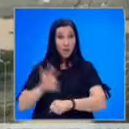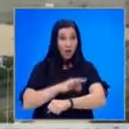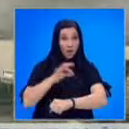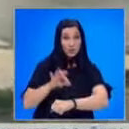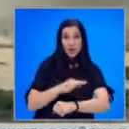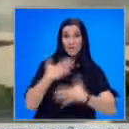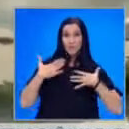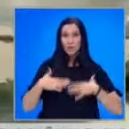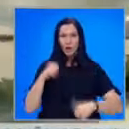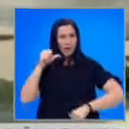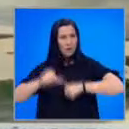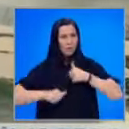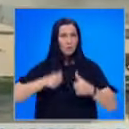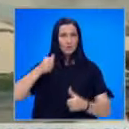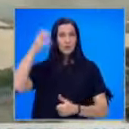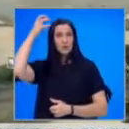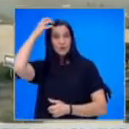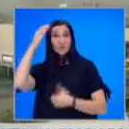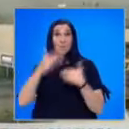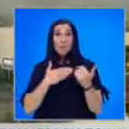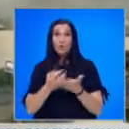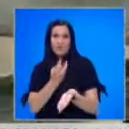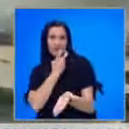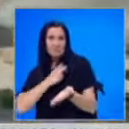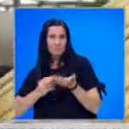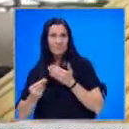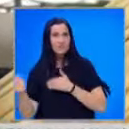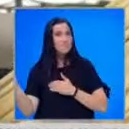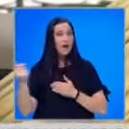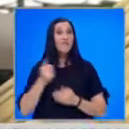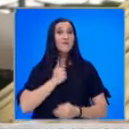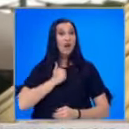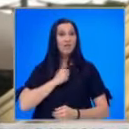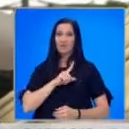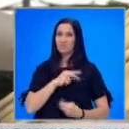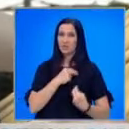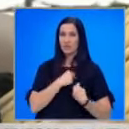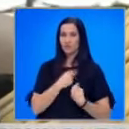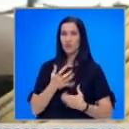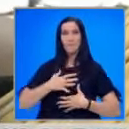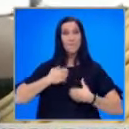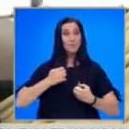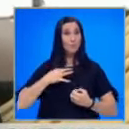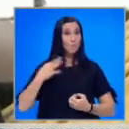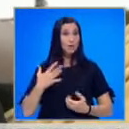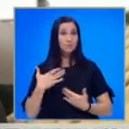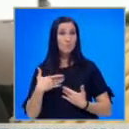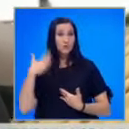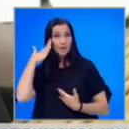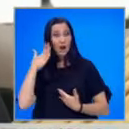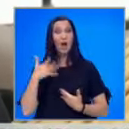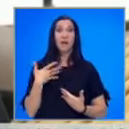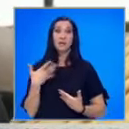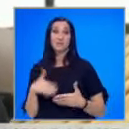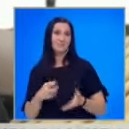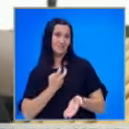тялото си, гневене на държавата и се готви да емигрира в Канада. Не се чувствам в безопасност в моята страна и искам